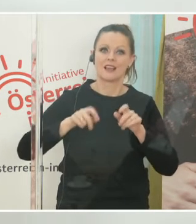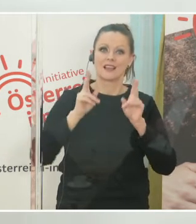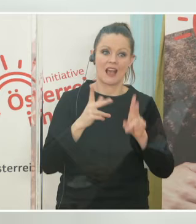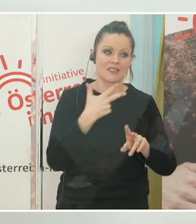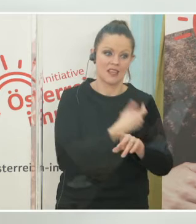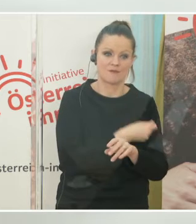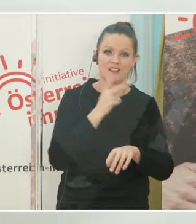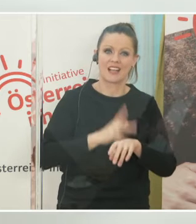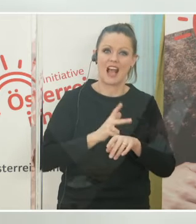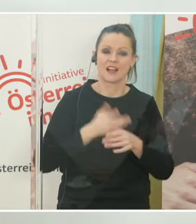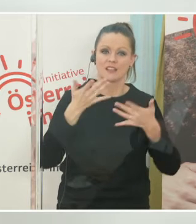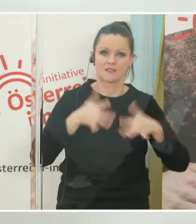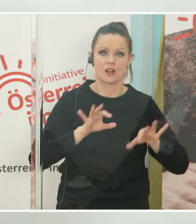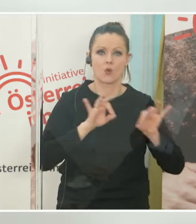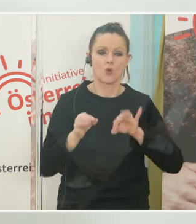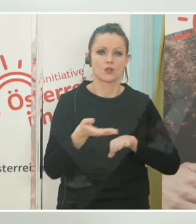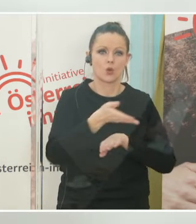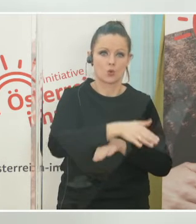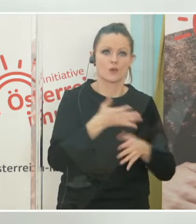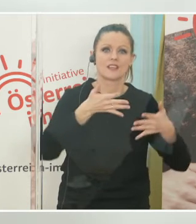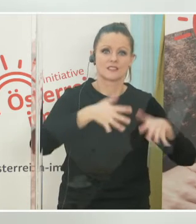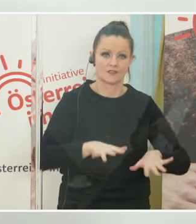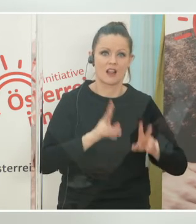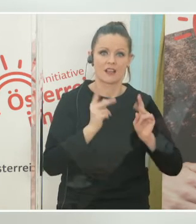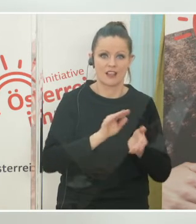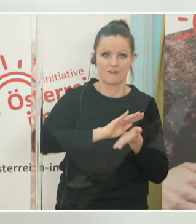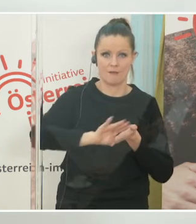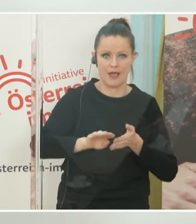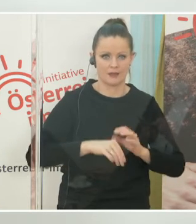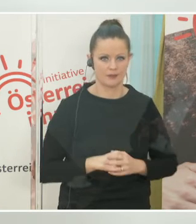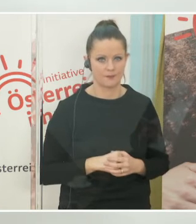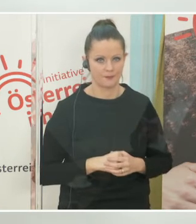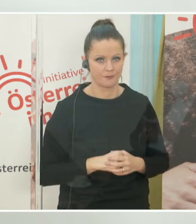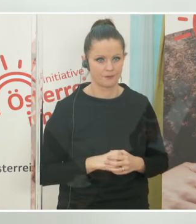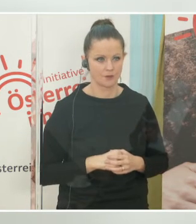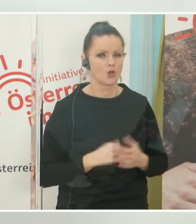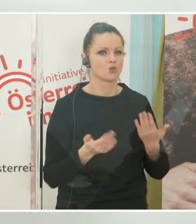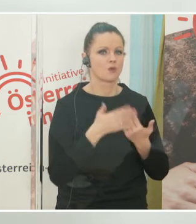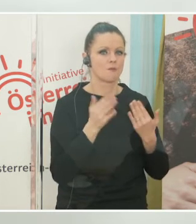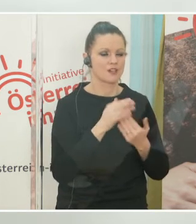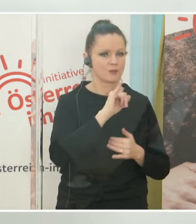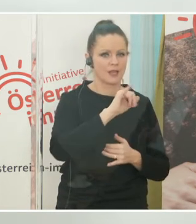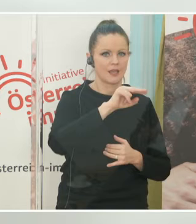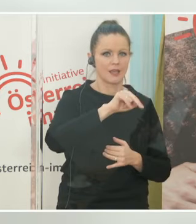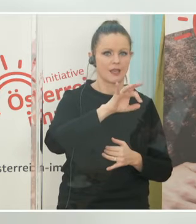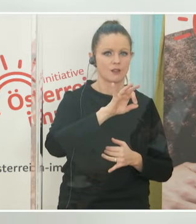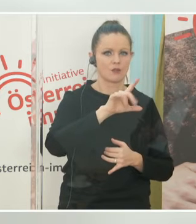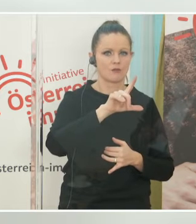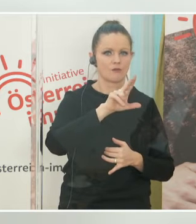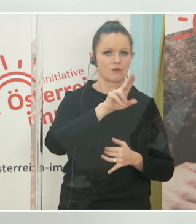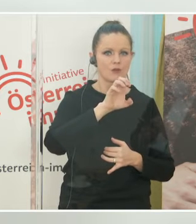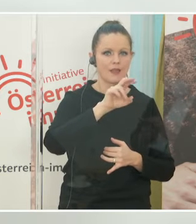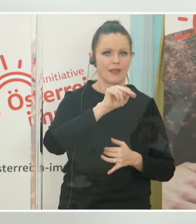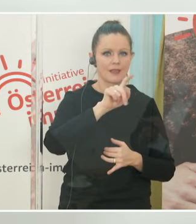Krankheitsfall oder einen Todesfall durch die Erkrankung zu verhindern. Im Fall von Influenza zum Beispiel muss ich etwa 40 Personen